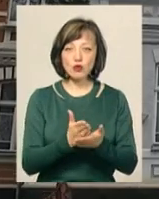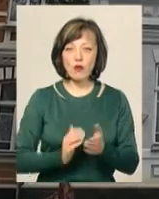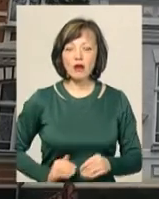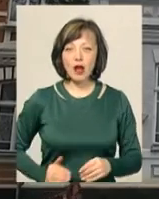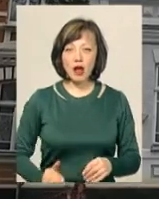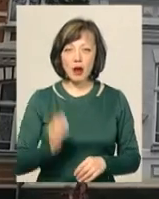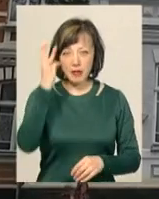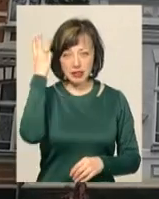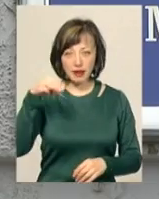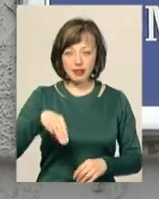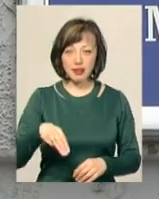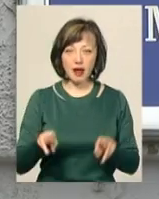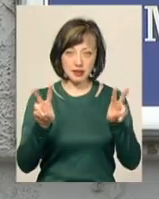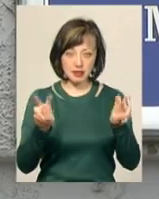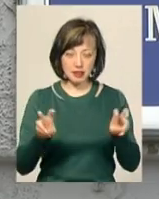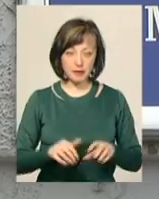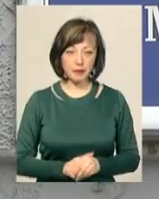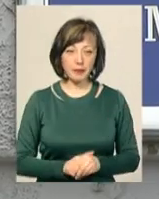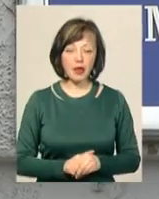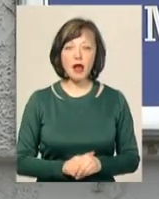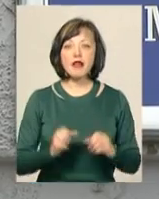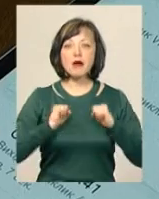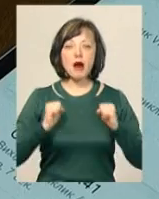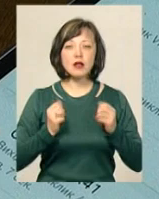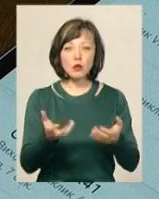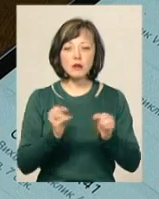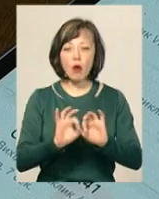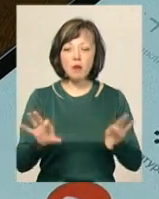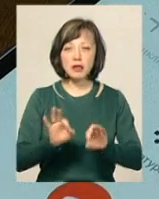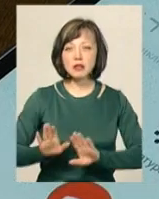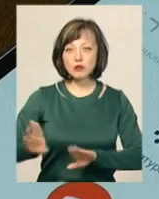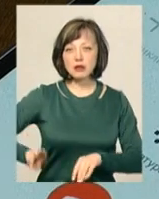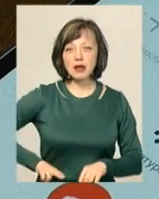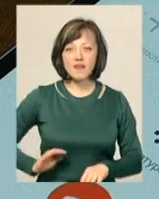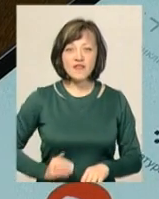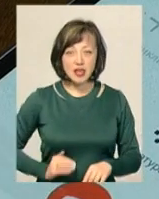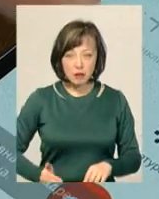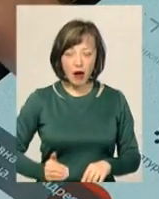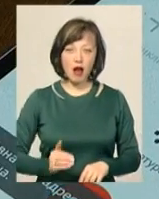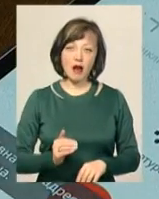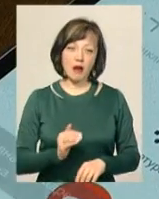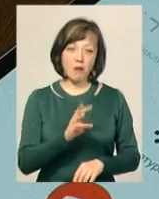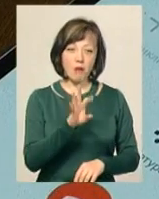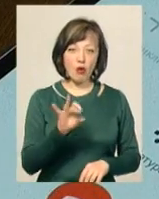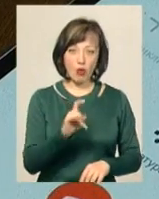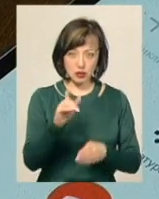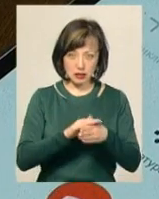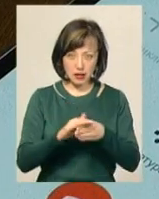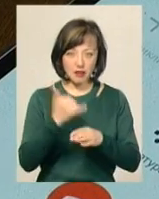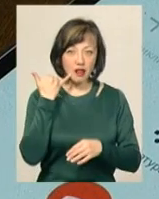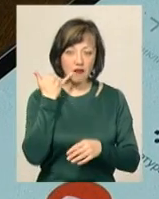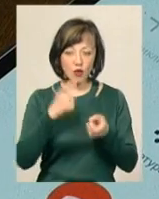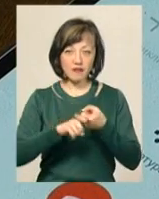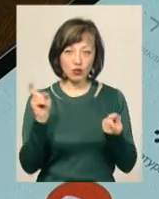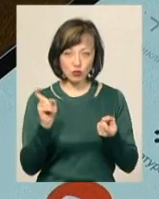товариство «Хмельницьке таксі», повідомили у міській раді. Ми намагалися отримати коментар заступника директора фірми перевізника Валентини Мороз, але її телефон